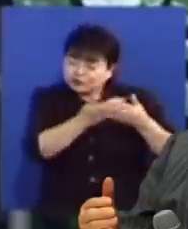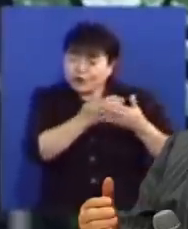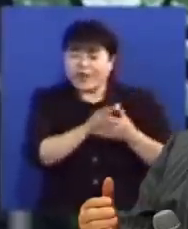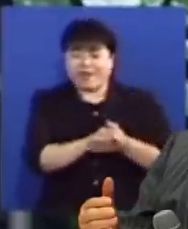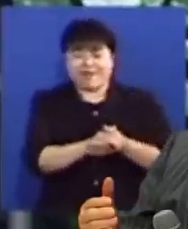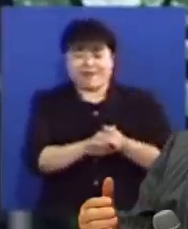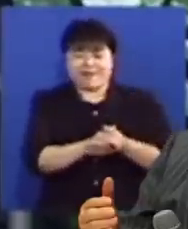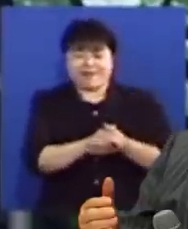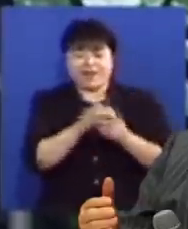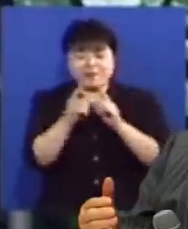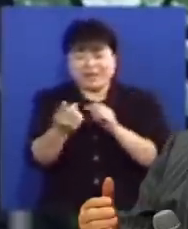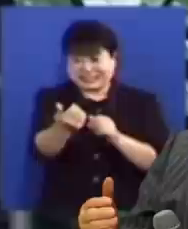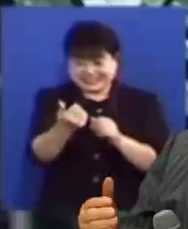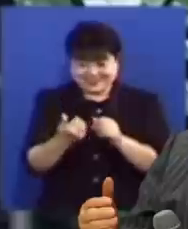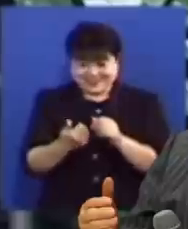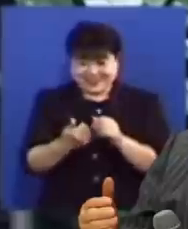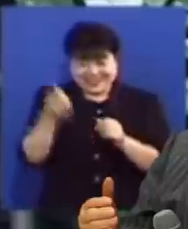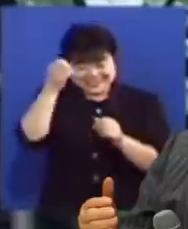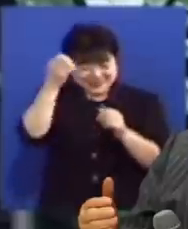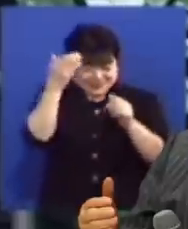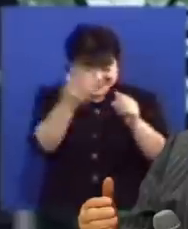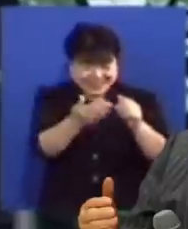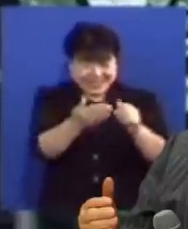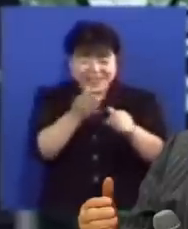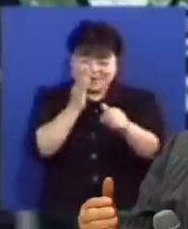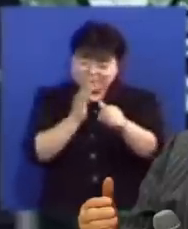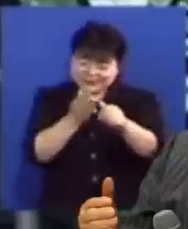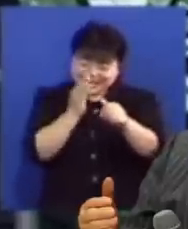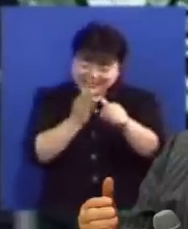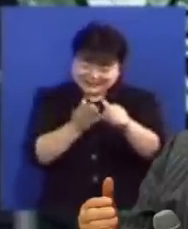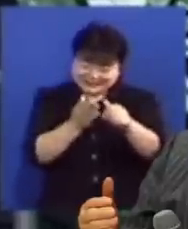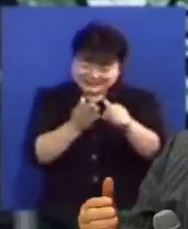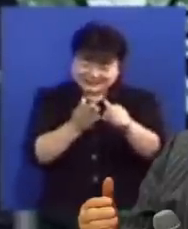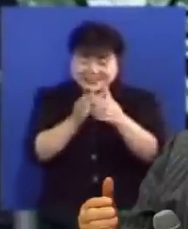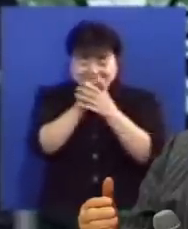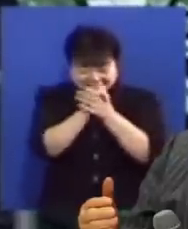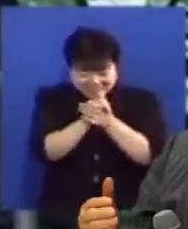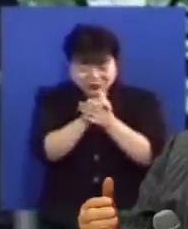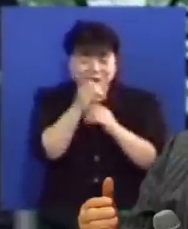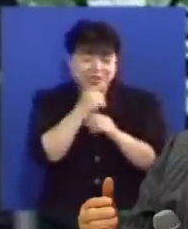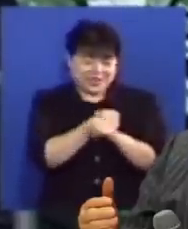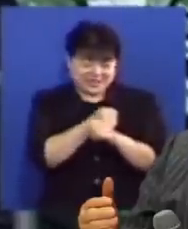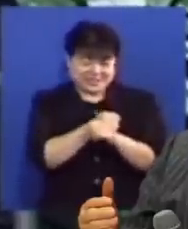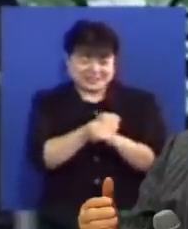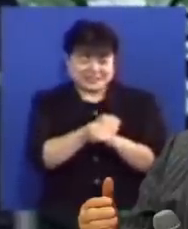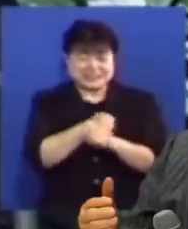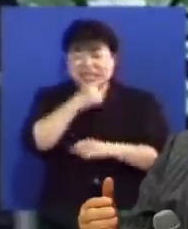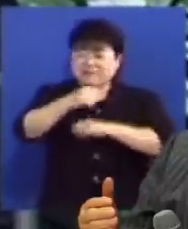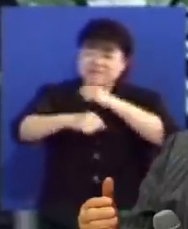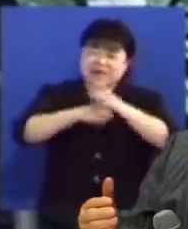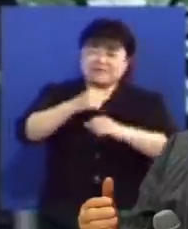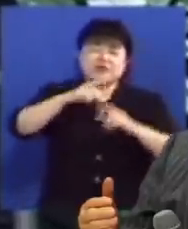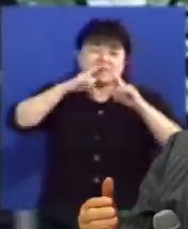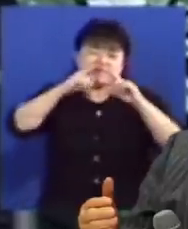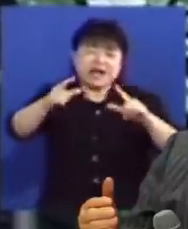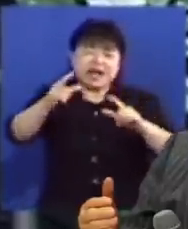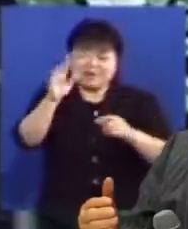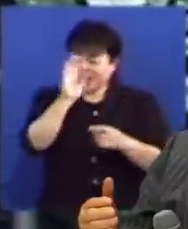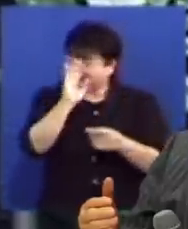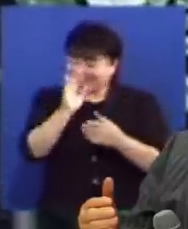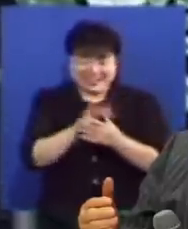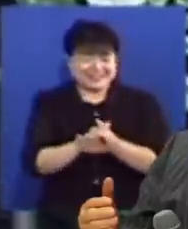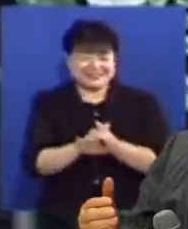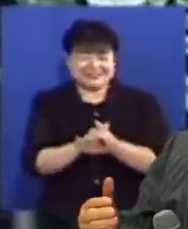말하기 전에 성령님께 부탁하고 기도해야지 자기 마음대로 말했다가는 큰일 나지요